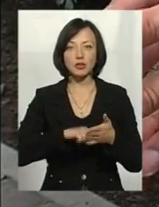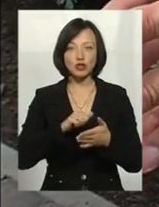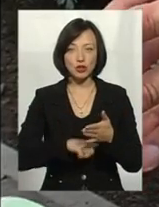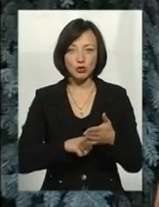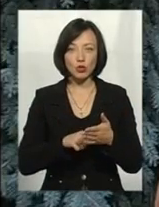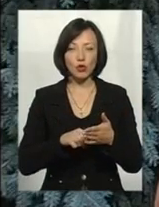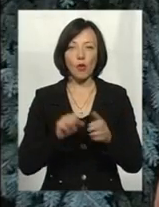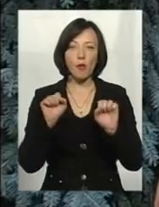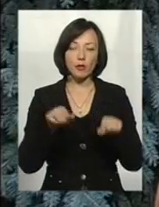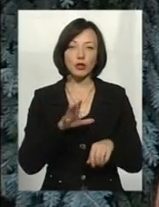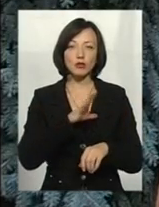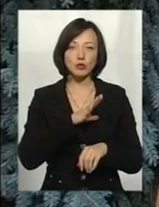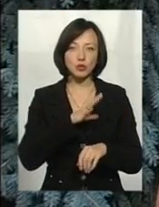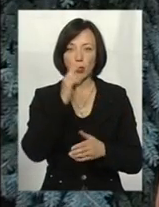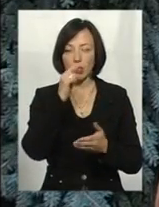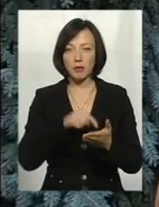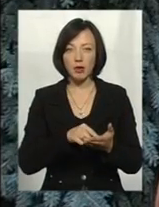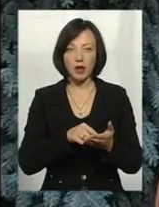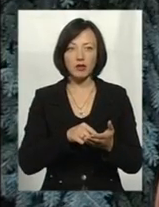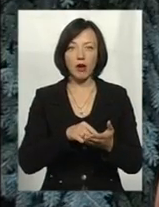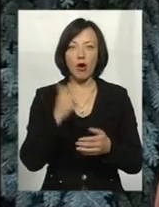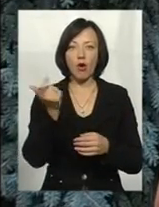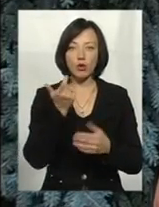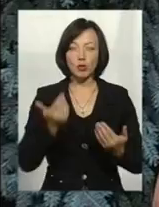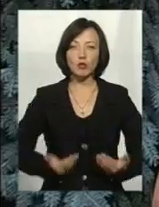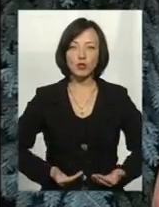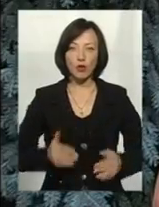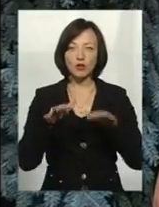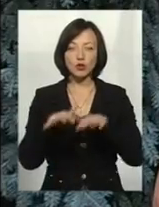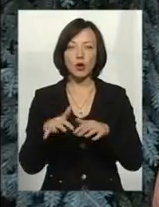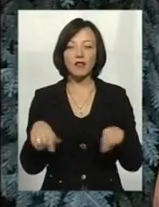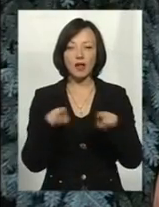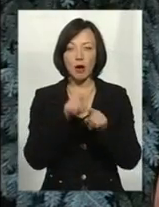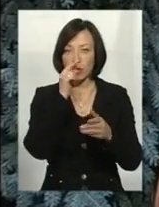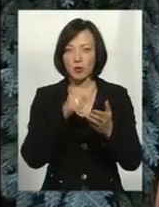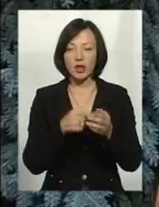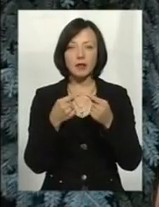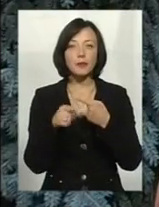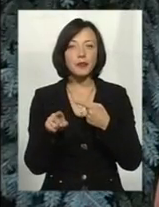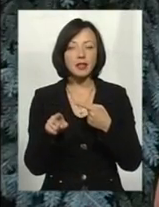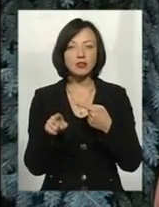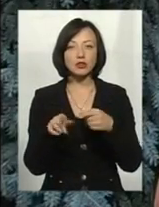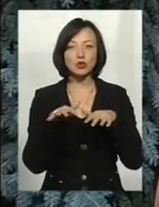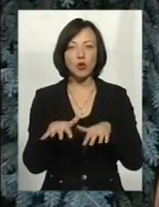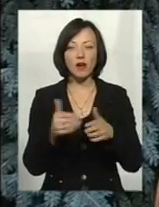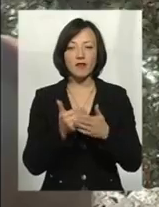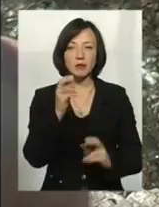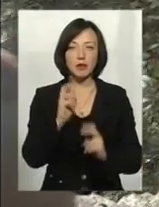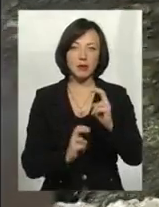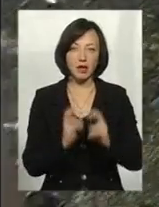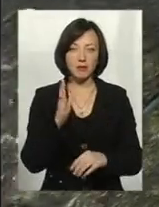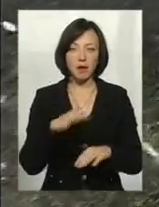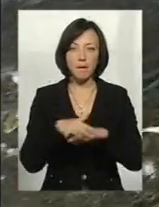надходження могли бути як і потрапляння госпобутових стоків, так і потрапляння інших стоків від підприємств.